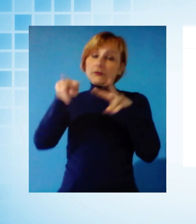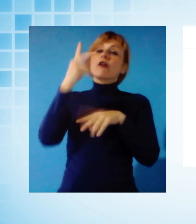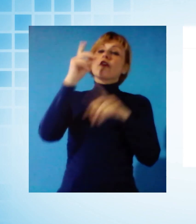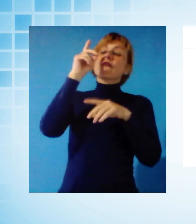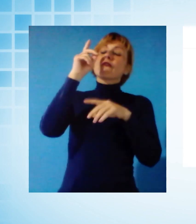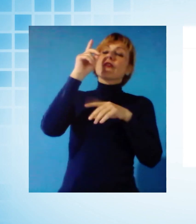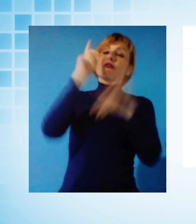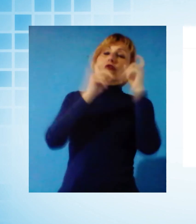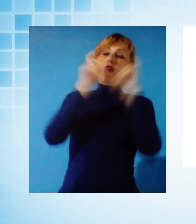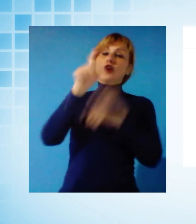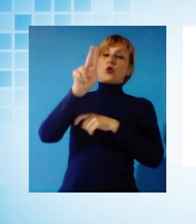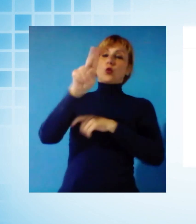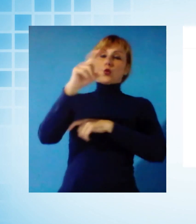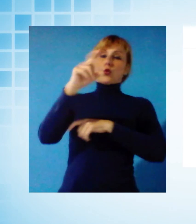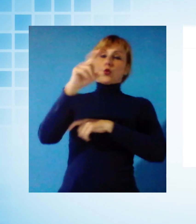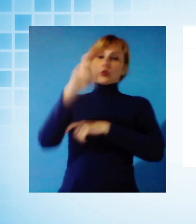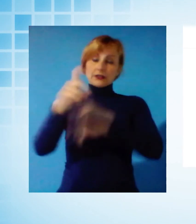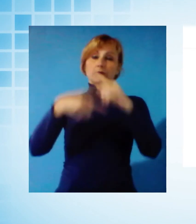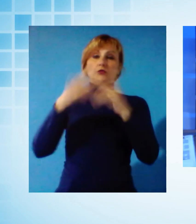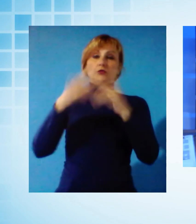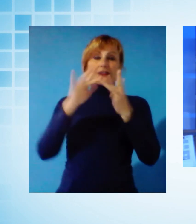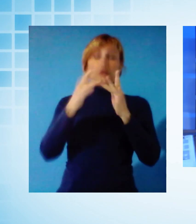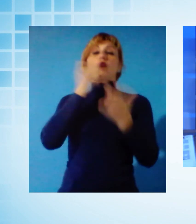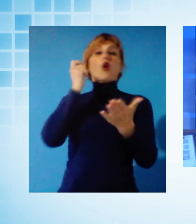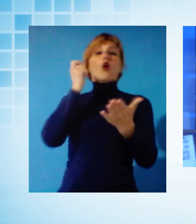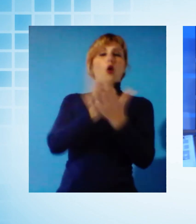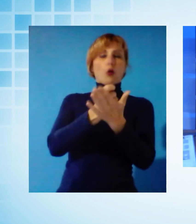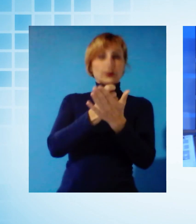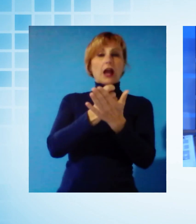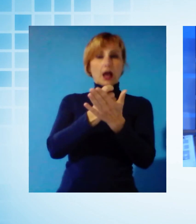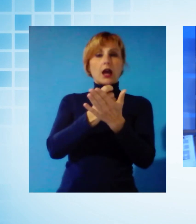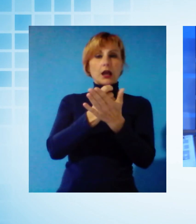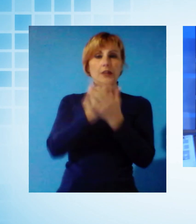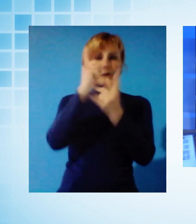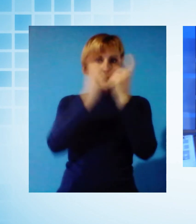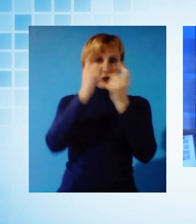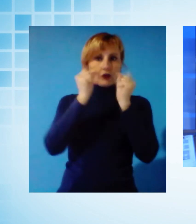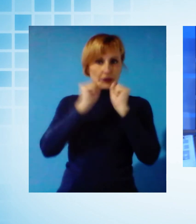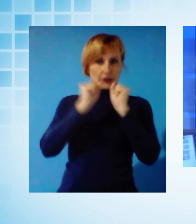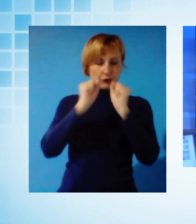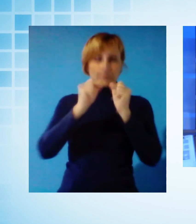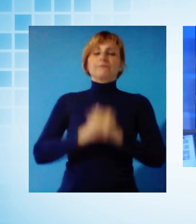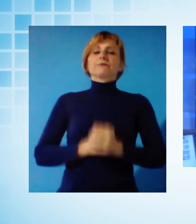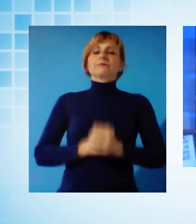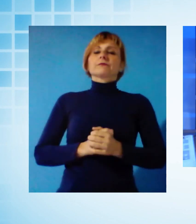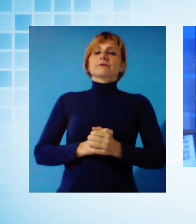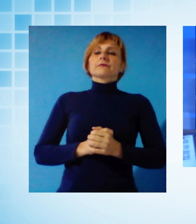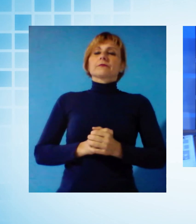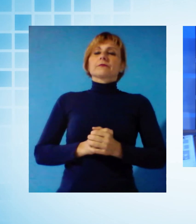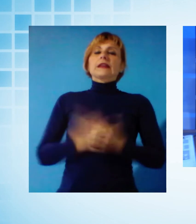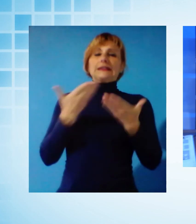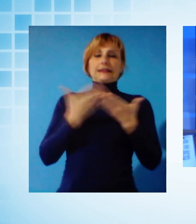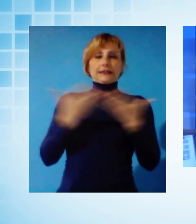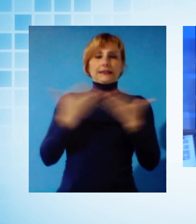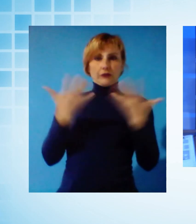da cui è possibile anche effettuare l'acquisto delle opere. Con questo termina la prima parte del TG Noi, tra